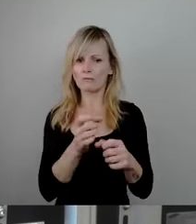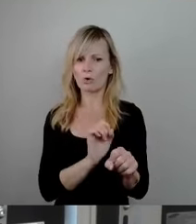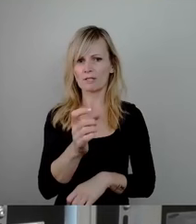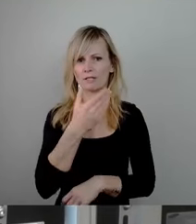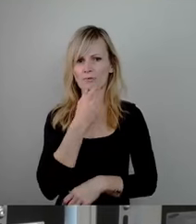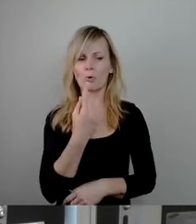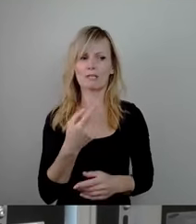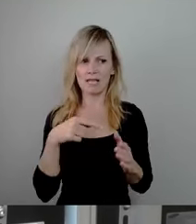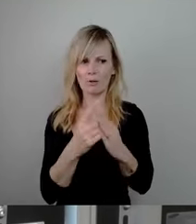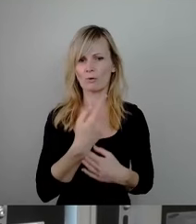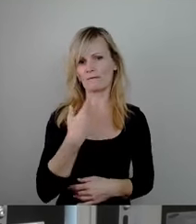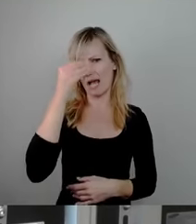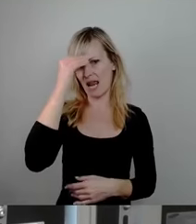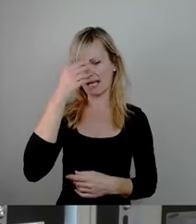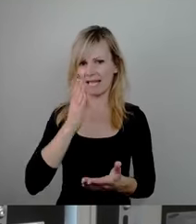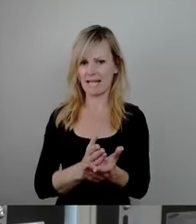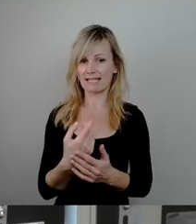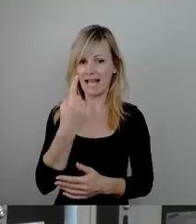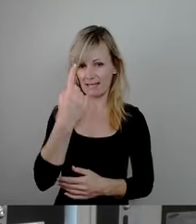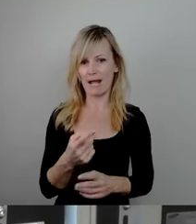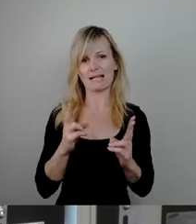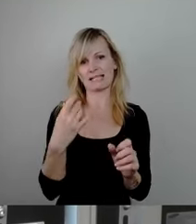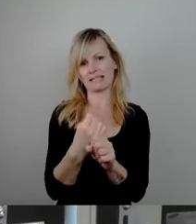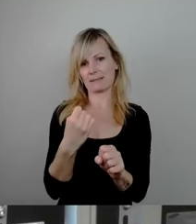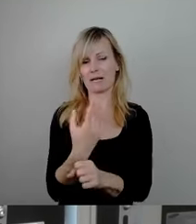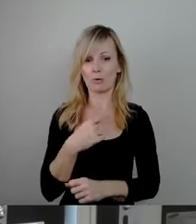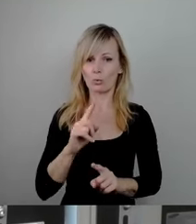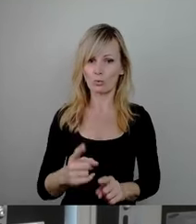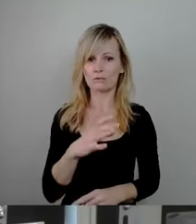daraus. Machen Sie einmal das Richtige und geben Sie